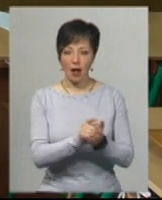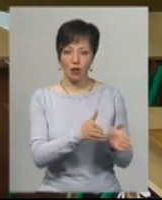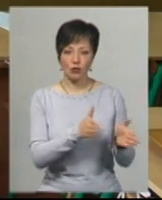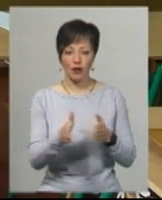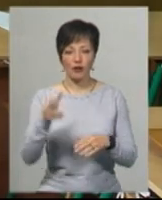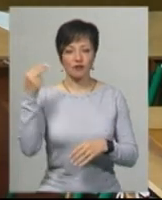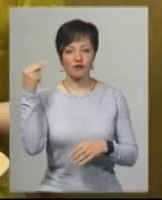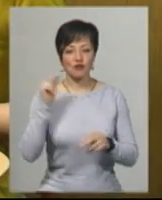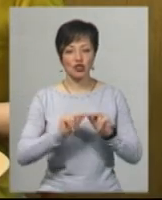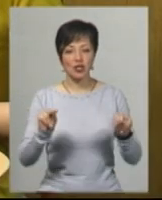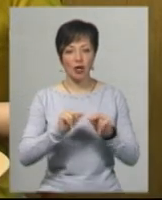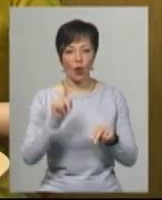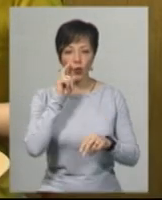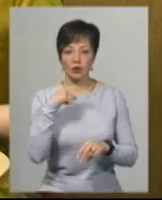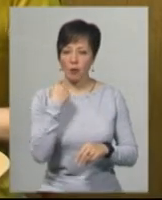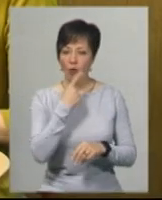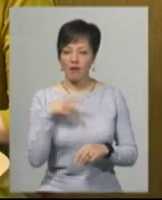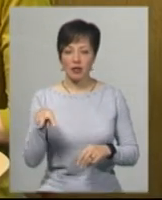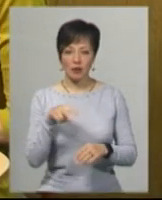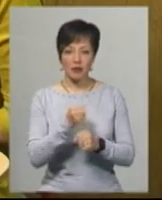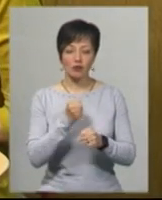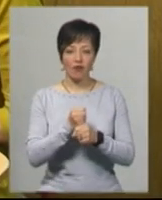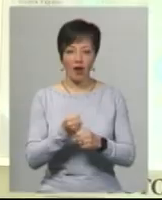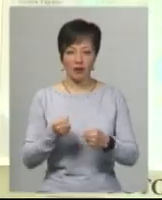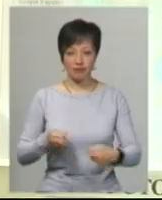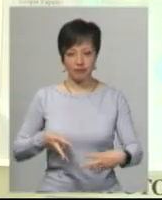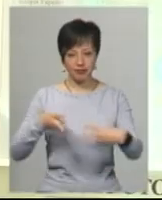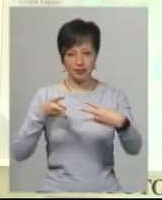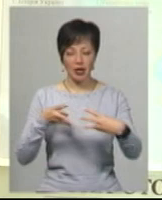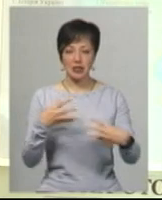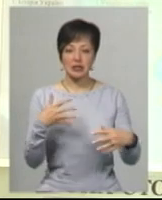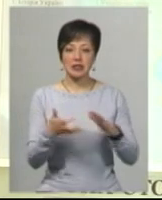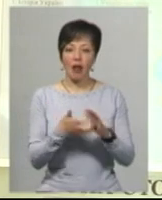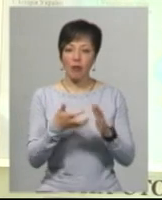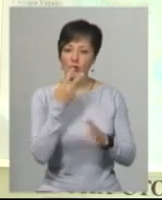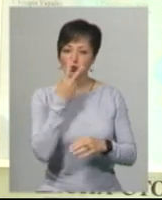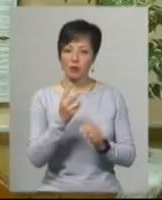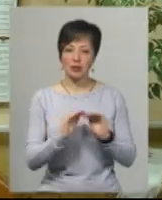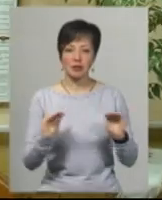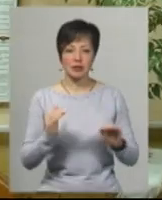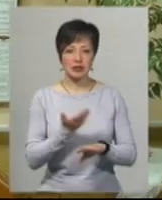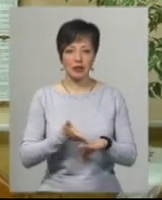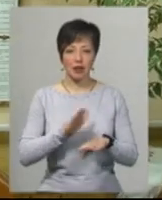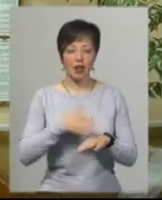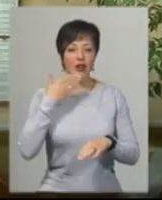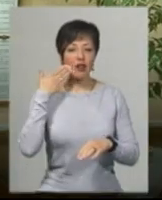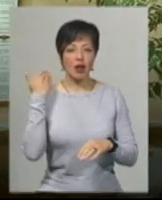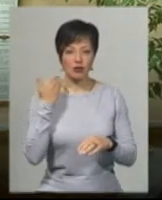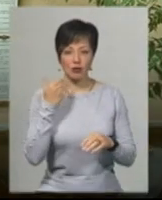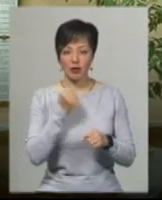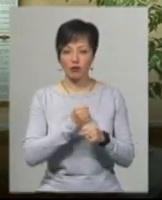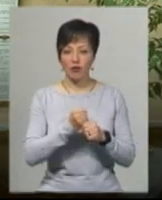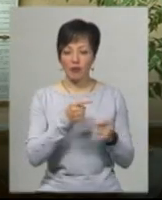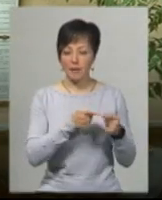української мови і літератури Олена Білко підтверджує, працювати дистанційно з слабозорими дітьми складно. Набагато легше працювати у період,